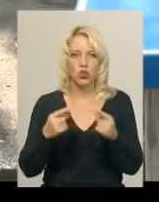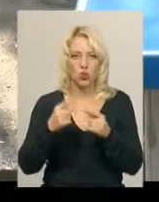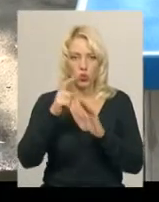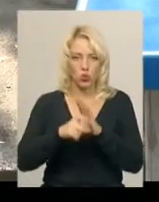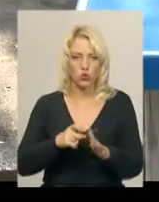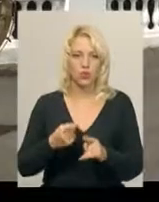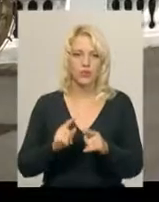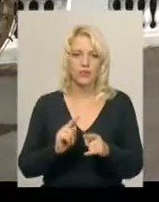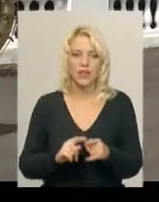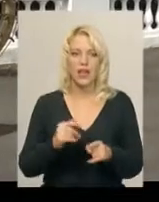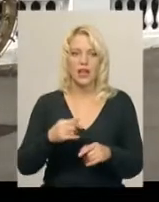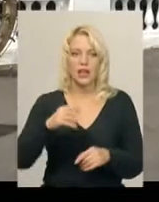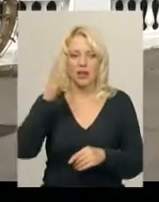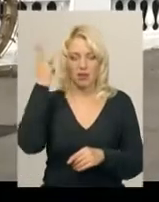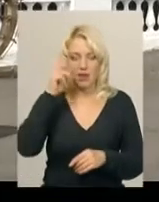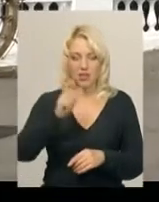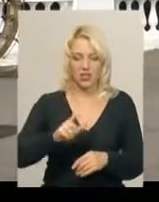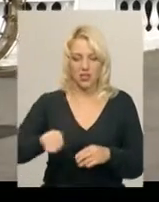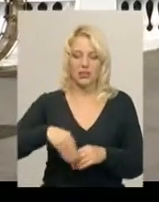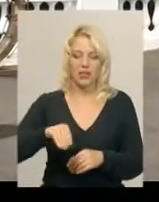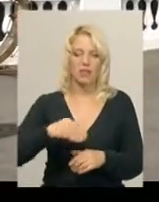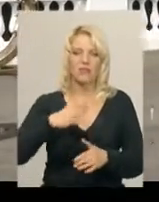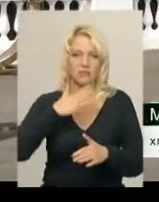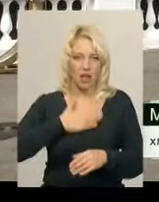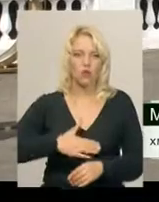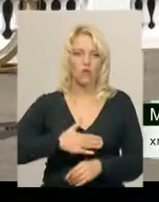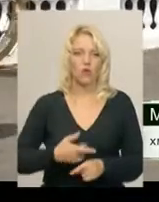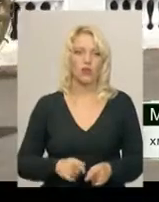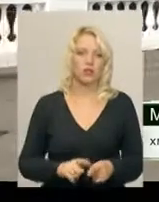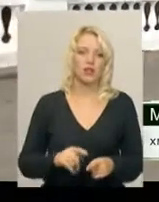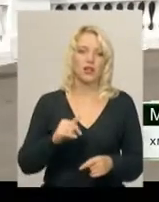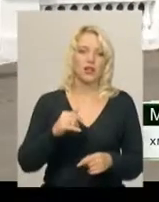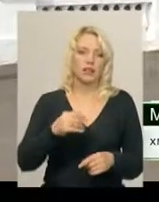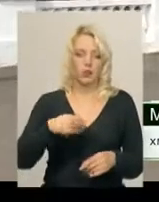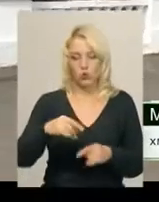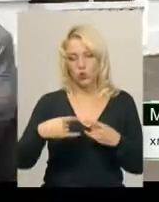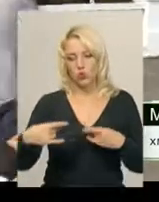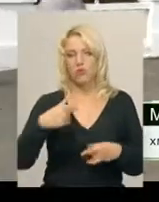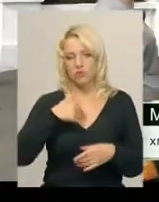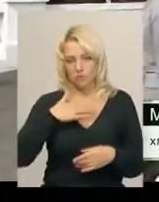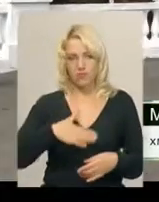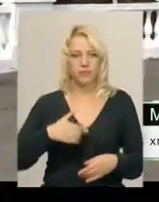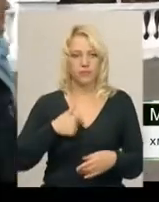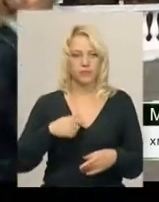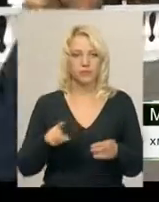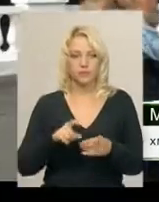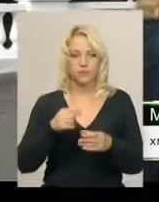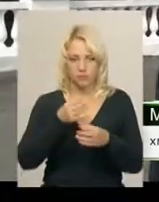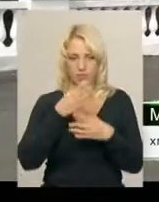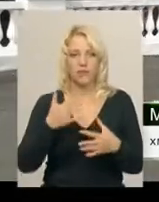Хмельничанин Михайло тенісним столом задоволений. Звісно, добре, що поставили і так далі продовжується, тому що тут,